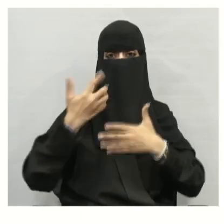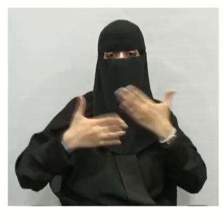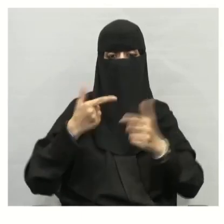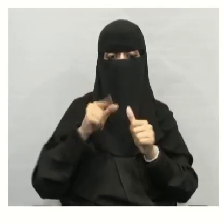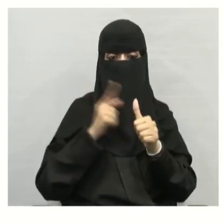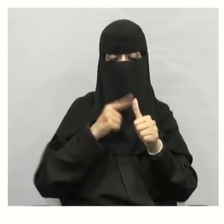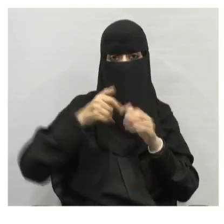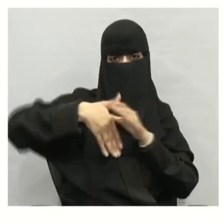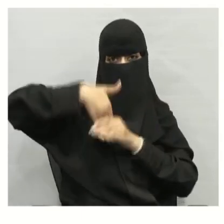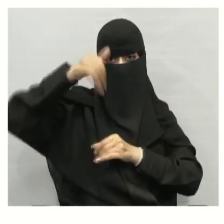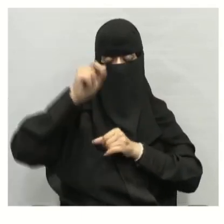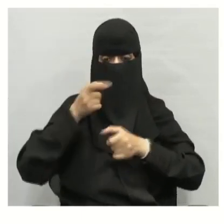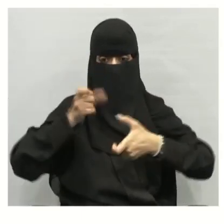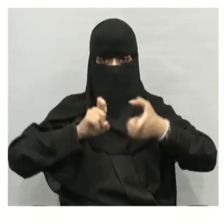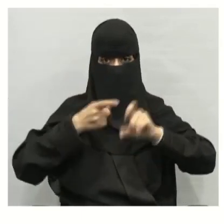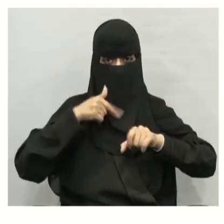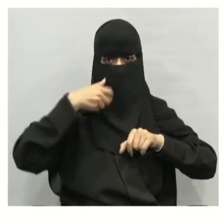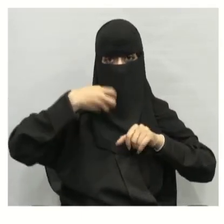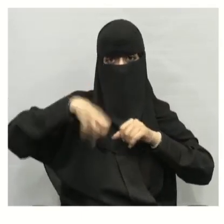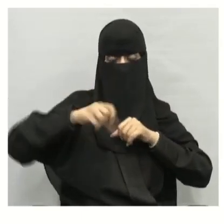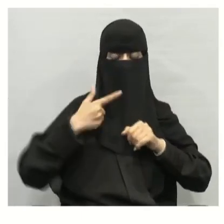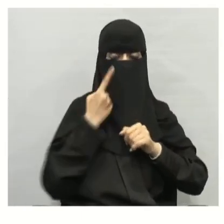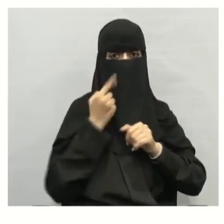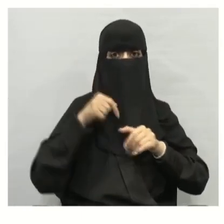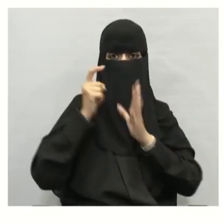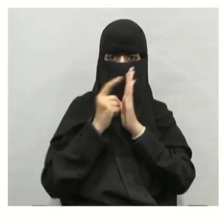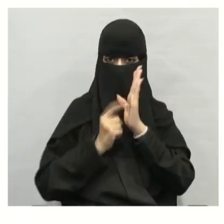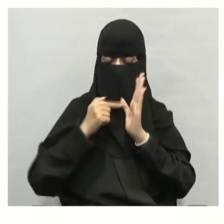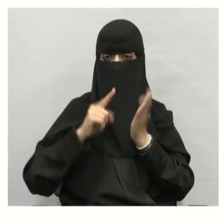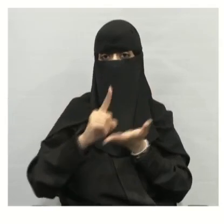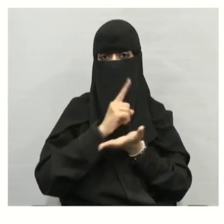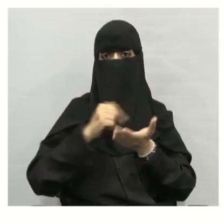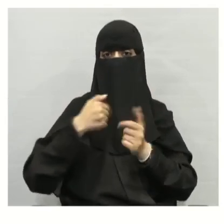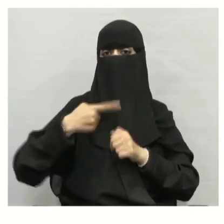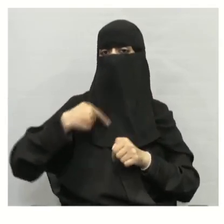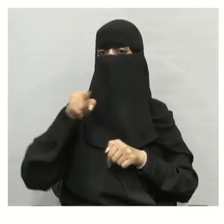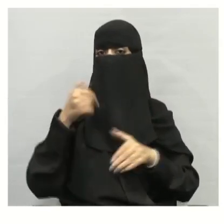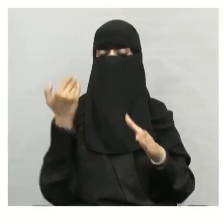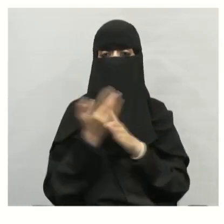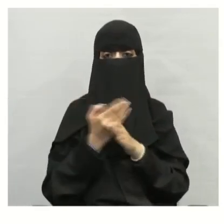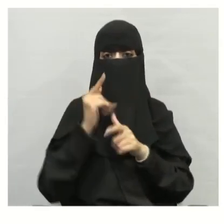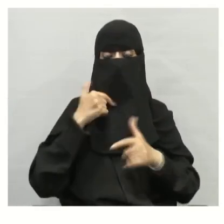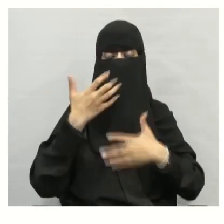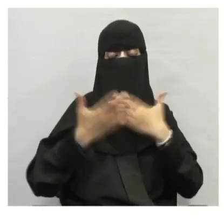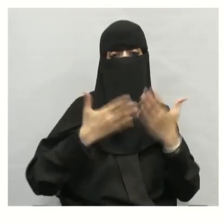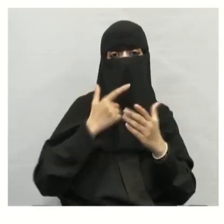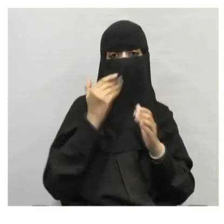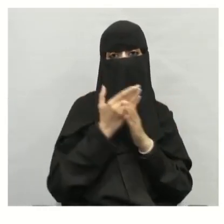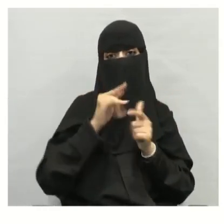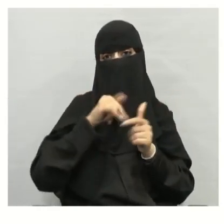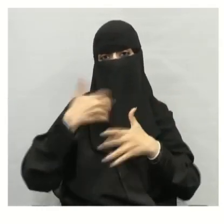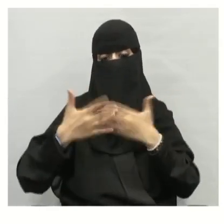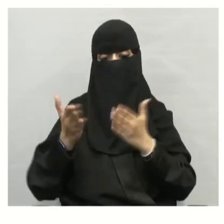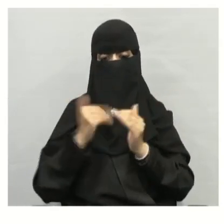المخلوقات المكونة للجزء الحي في النظام البيئي تسمى عوامل حيوية تسمى